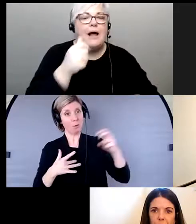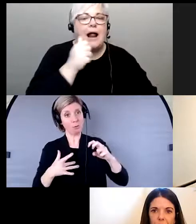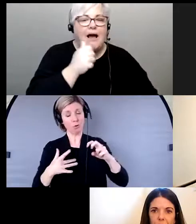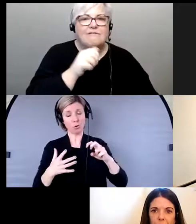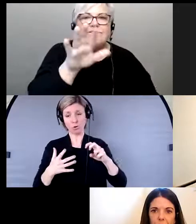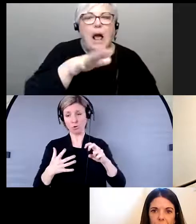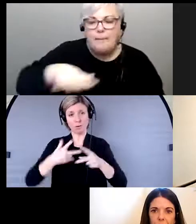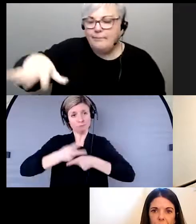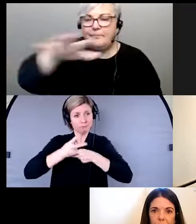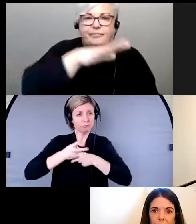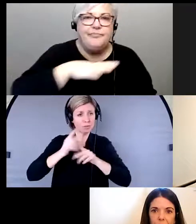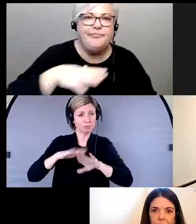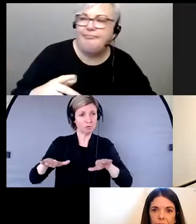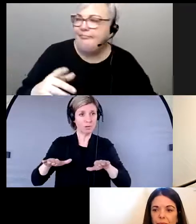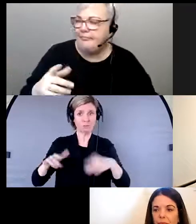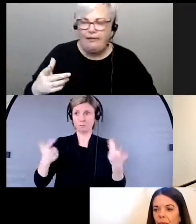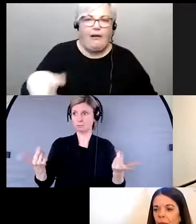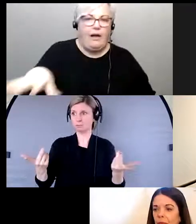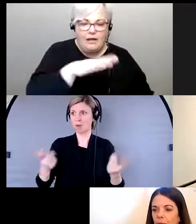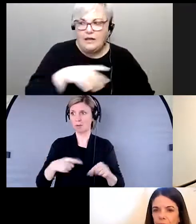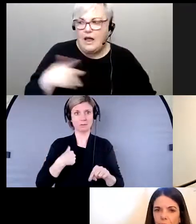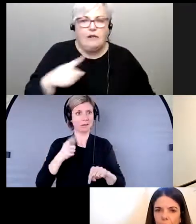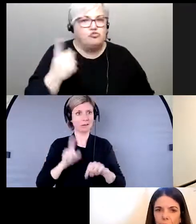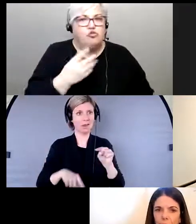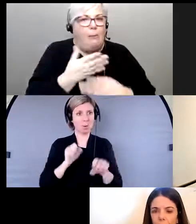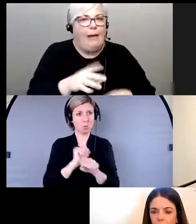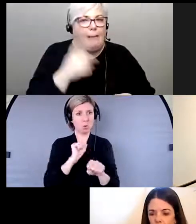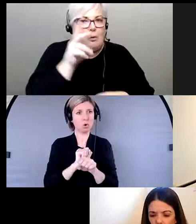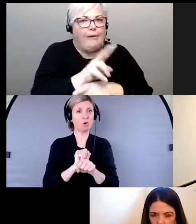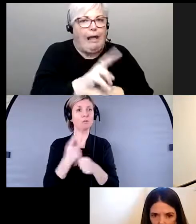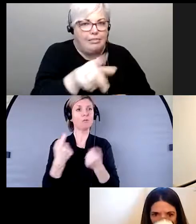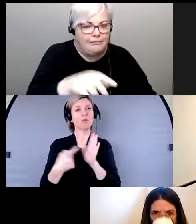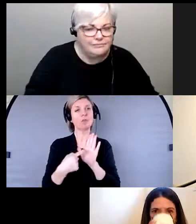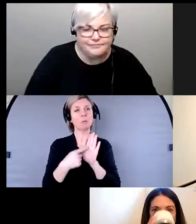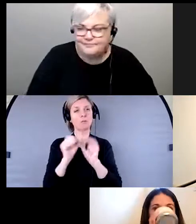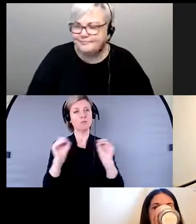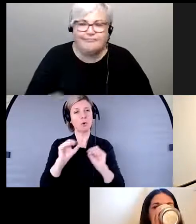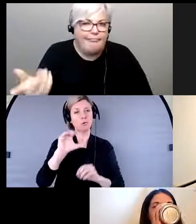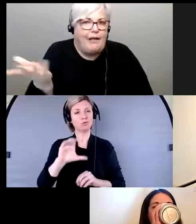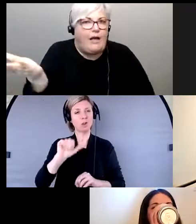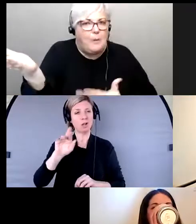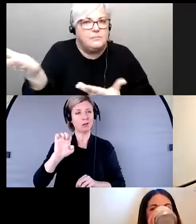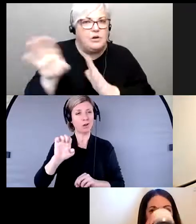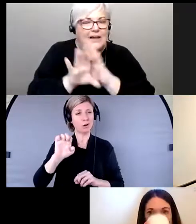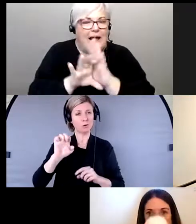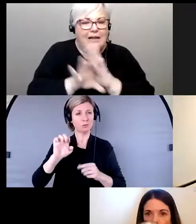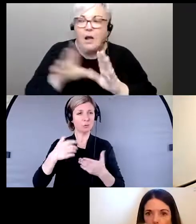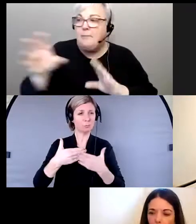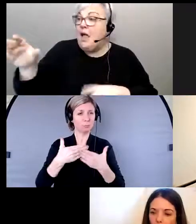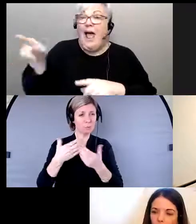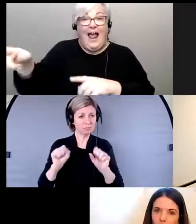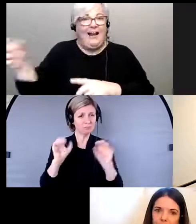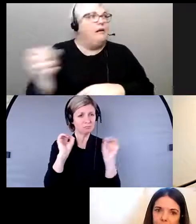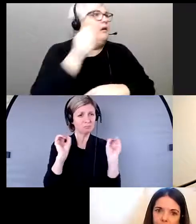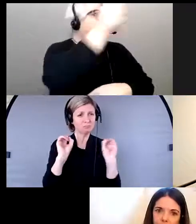quartier qui est toujours prête à garder vos enfants parce que vous travaillez et donc c'est pour ça et là vient